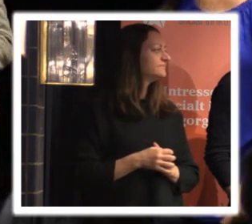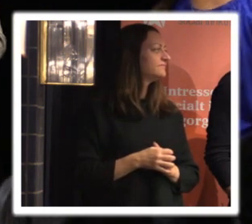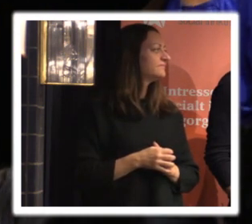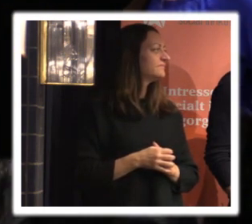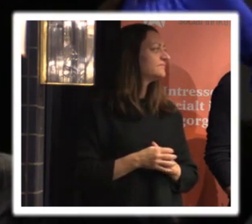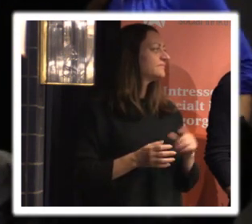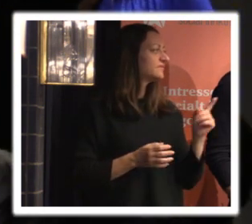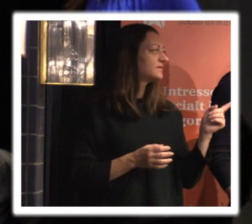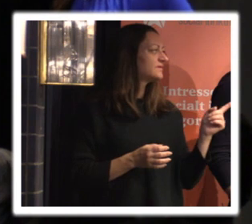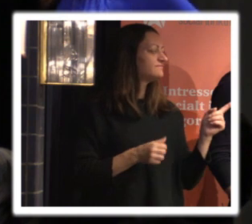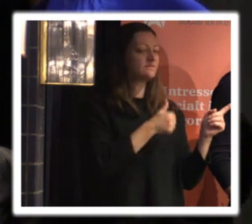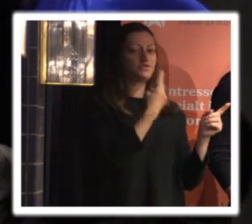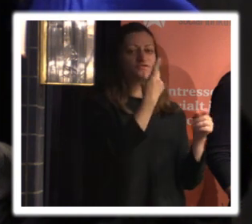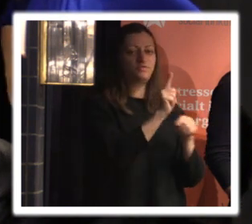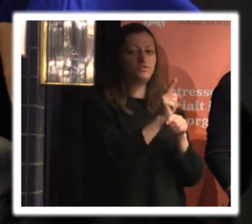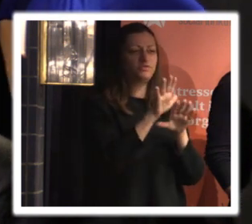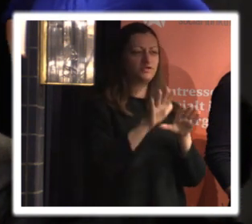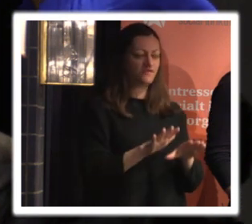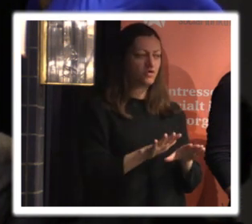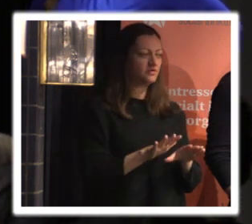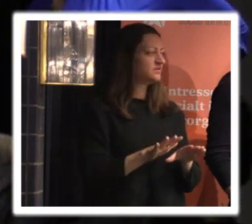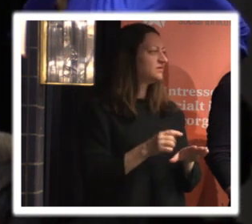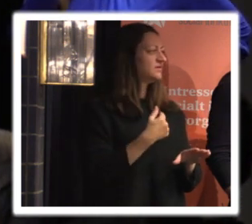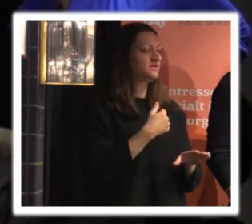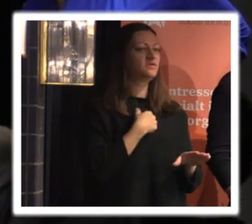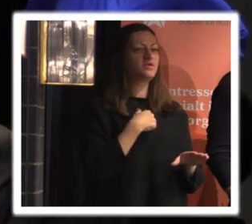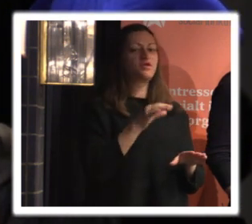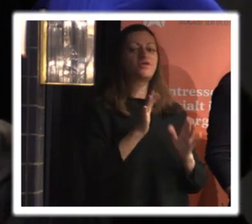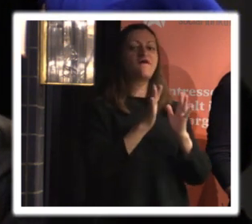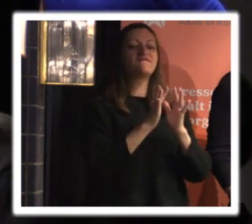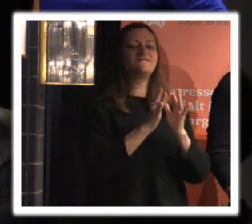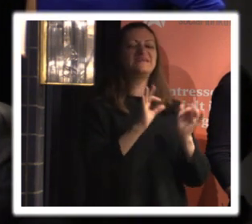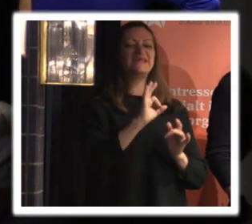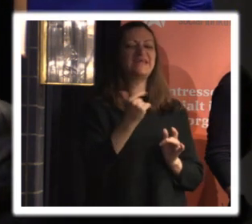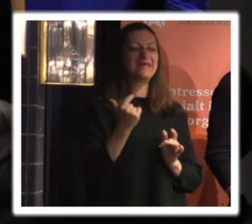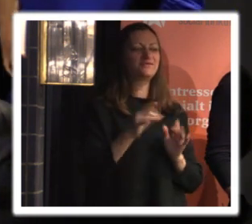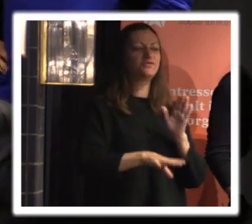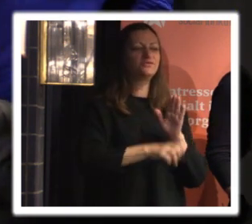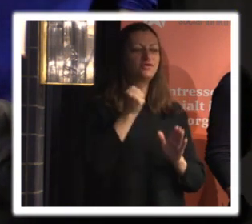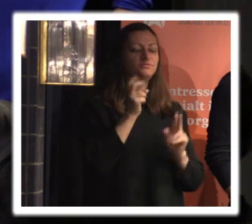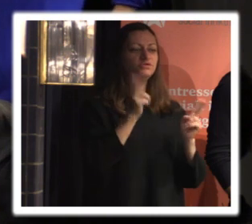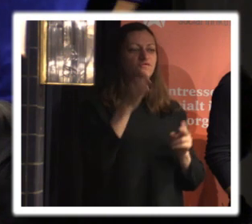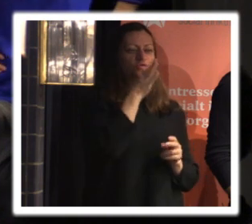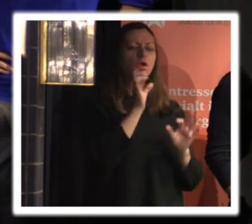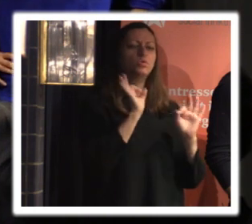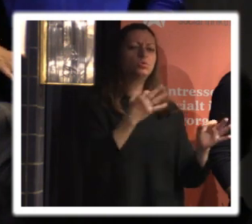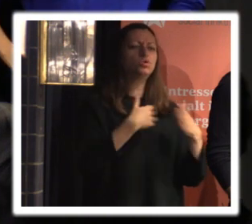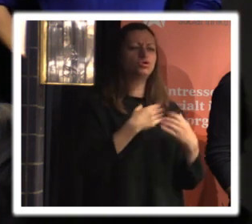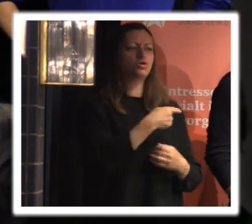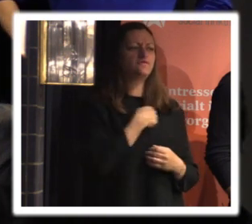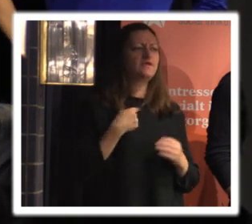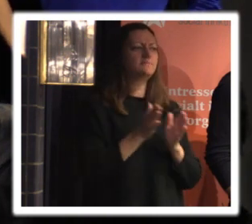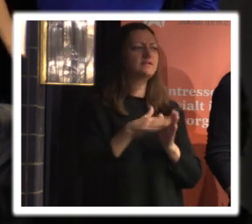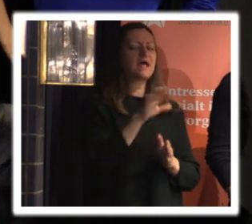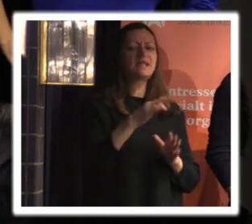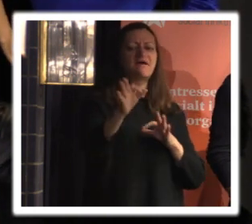det är bara två minuter kvar så att jag tar mig friheten och just ta upp den frågan hur jag vill mälla frågor